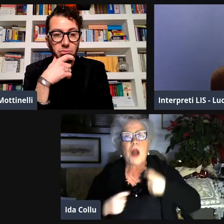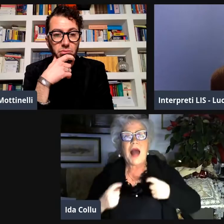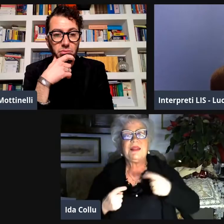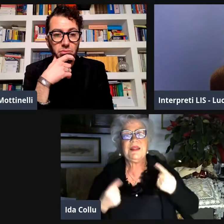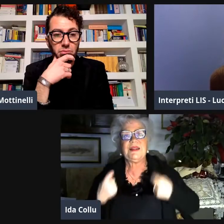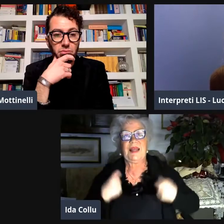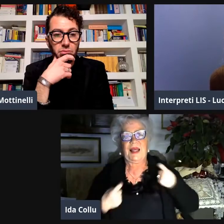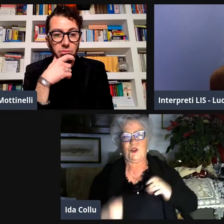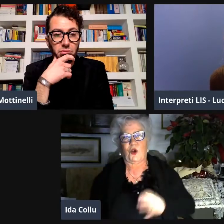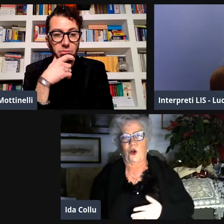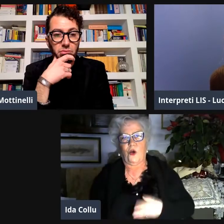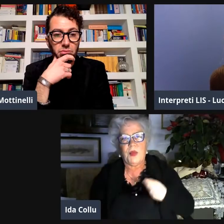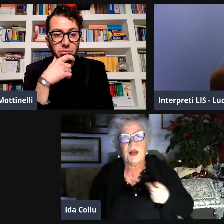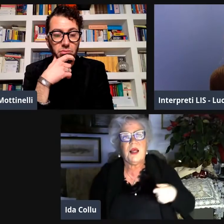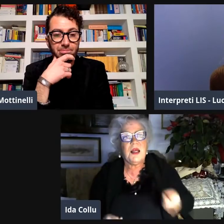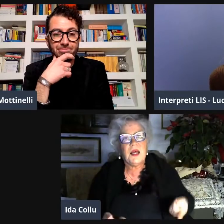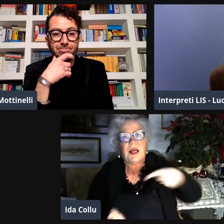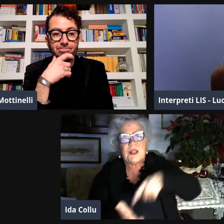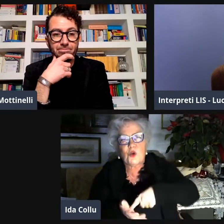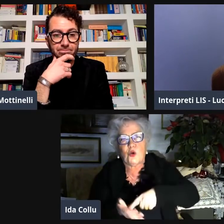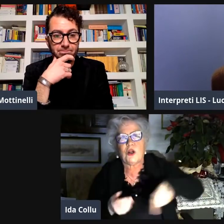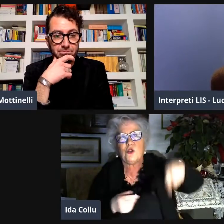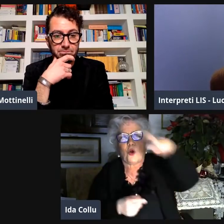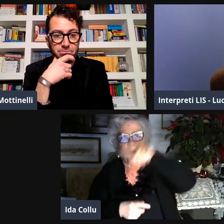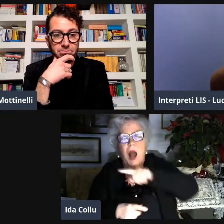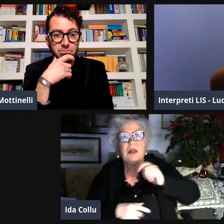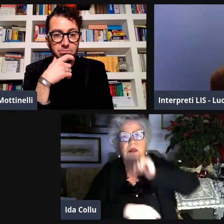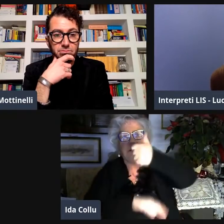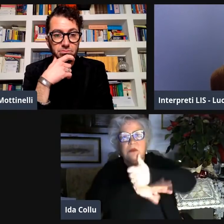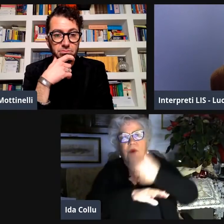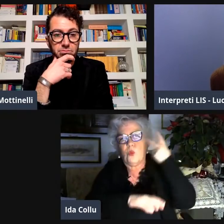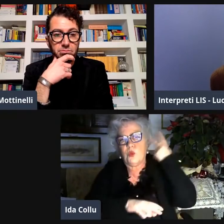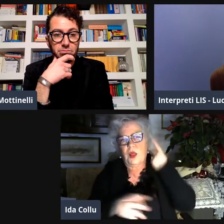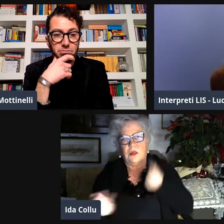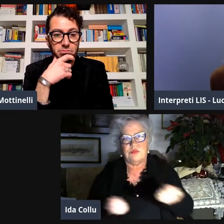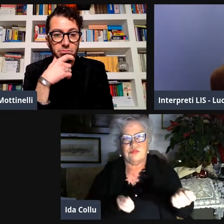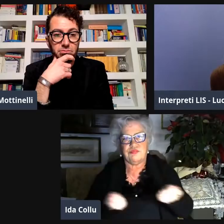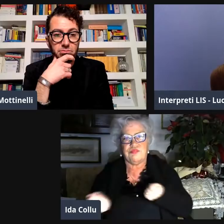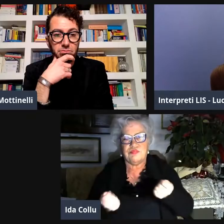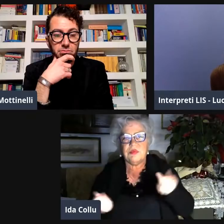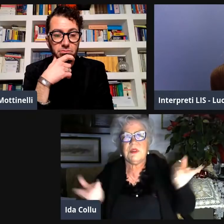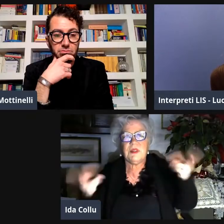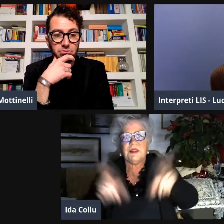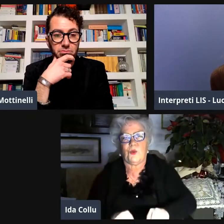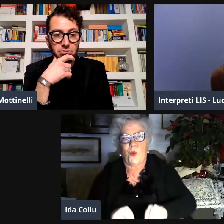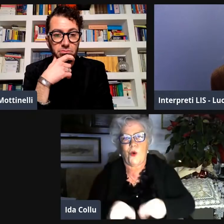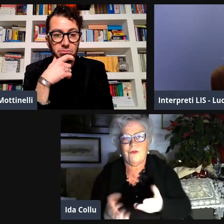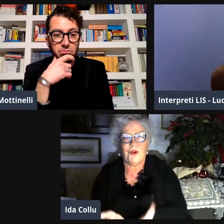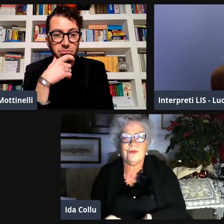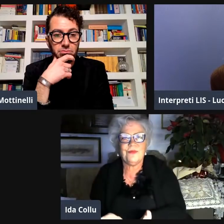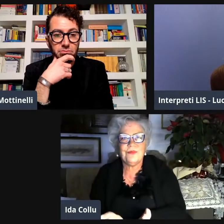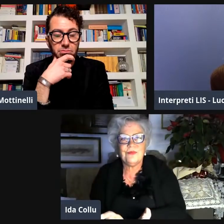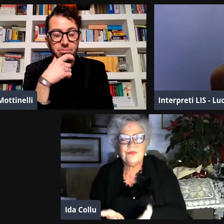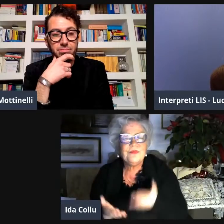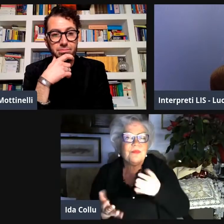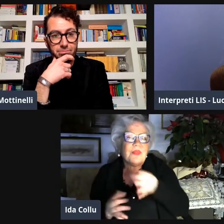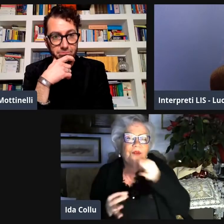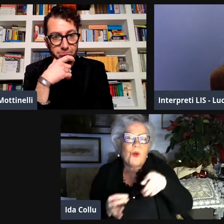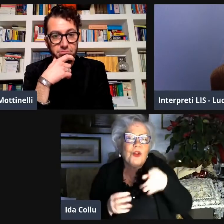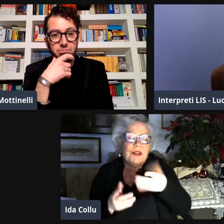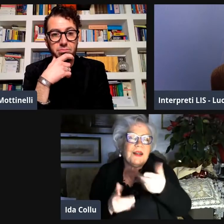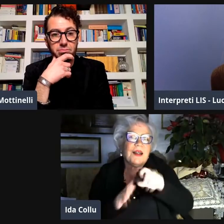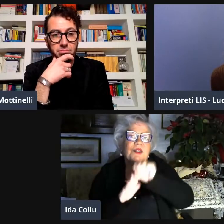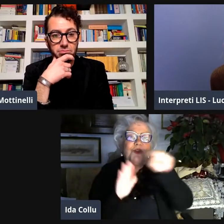che ci sia stato che siamo tornati indietro possiamo dire. Siamo tornati ad avere a capo gli